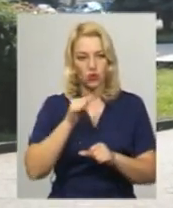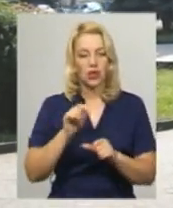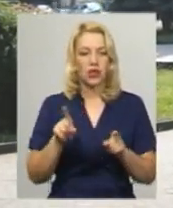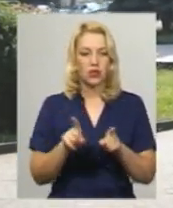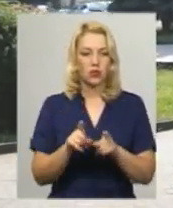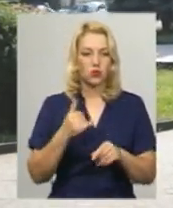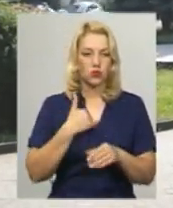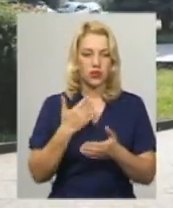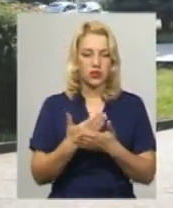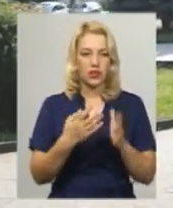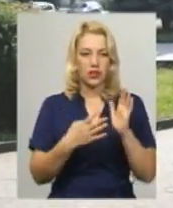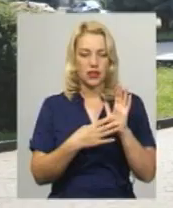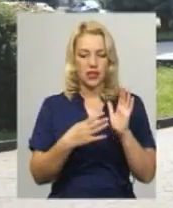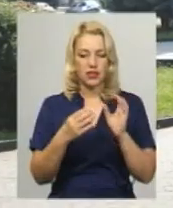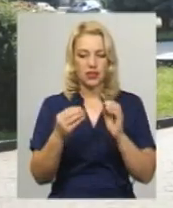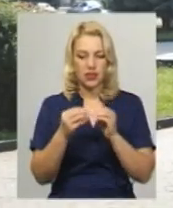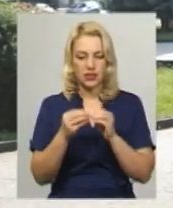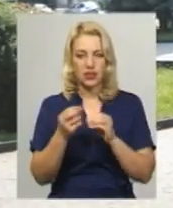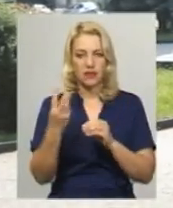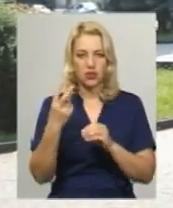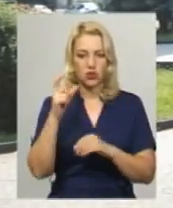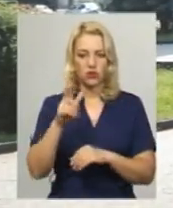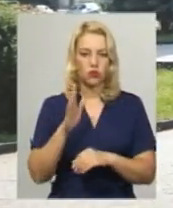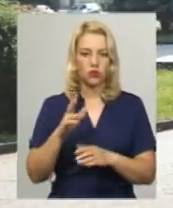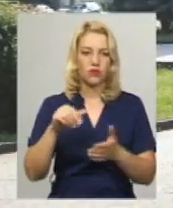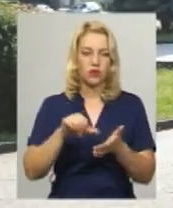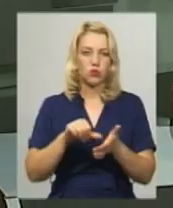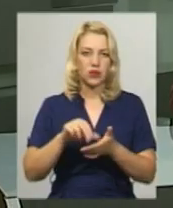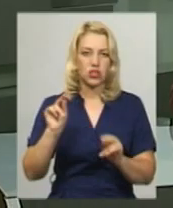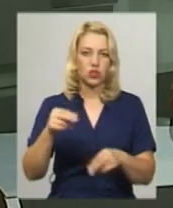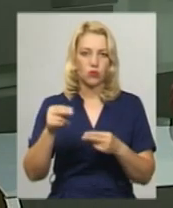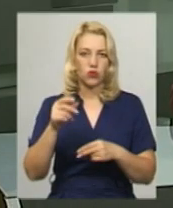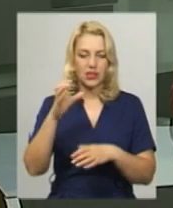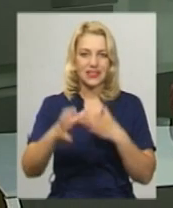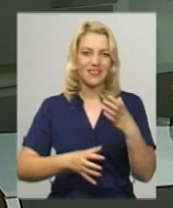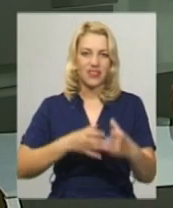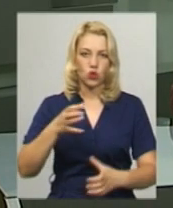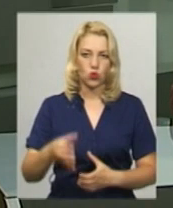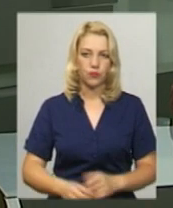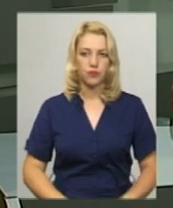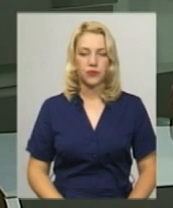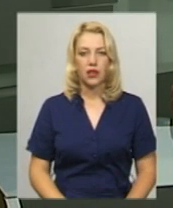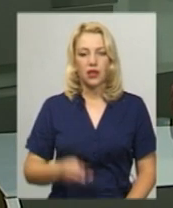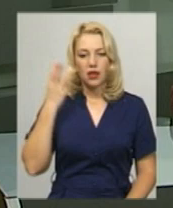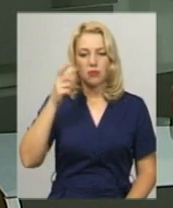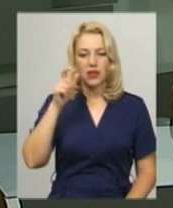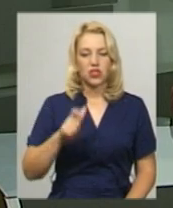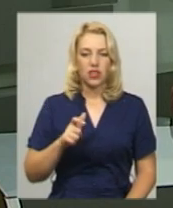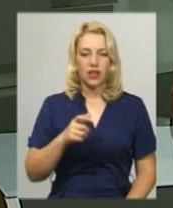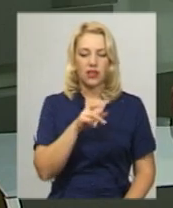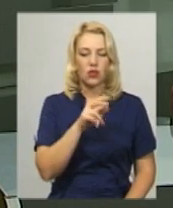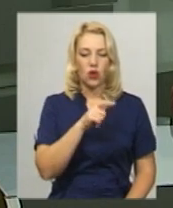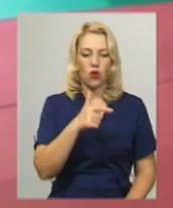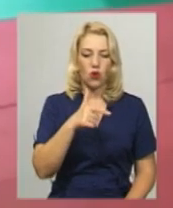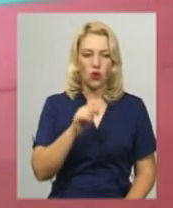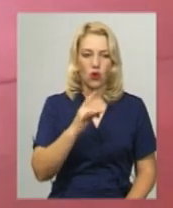Також в нас близько 10-12 чоловік будуть виступати на чемпіонаті світу. Хмельничанин Олександр Горшечник отримав два